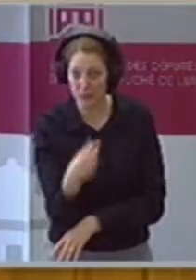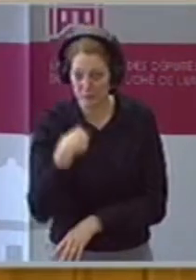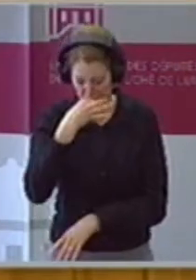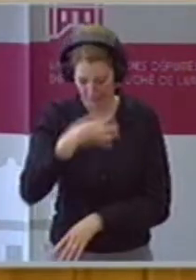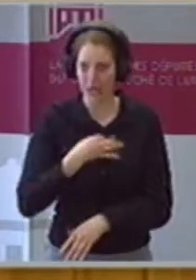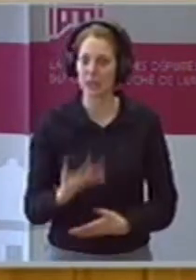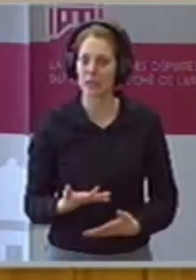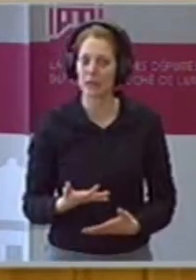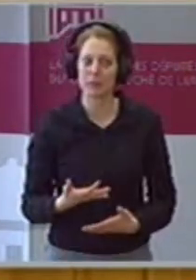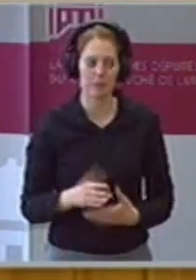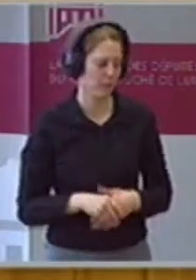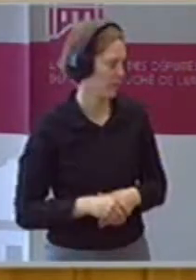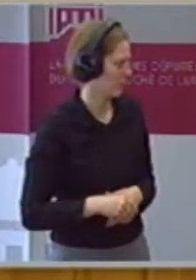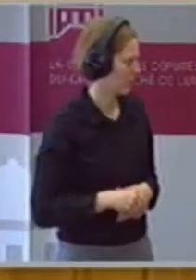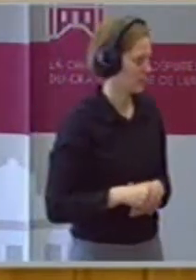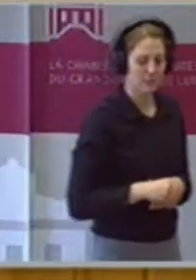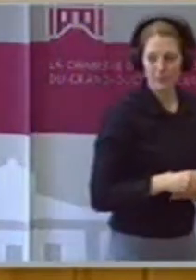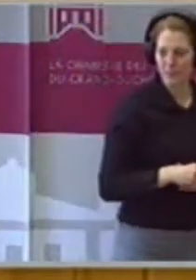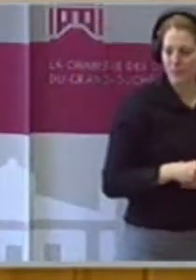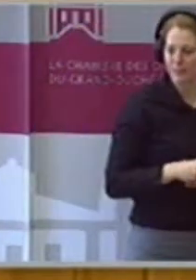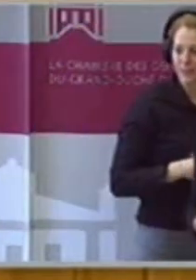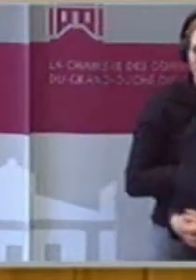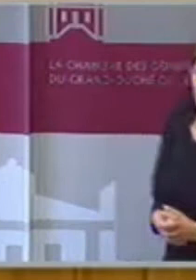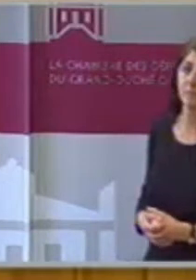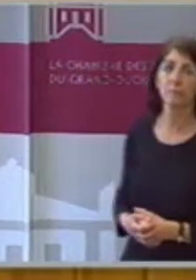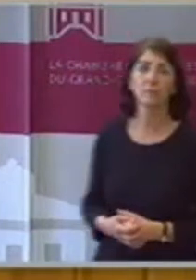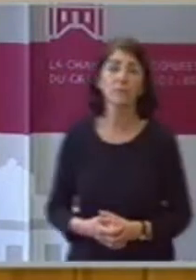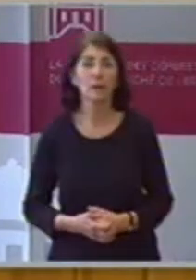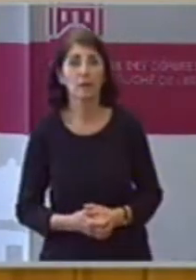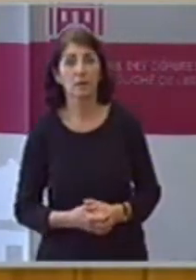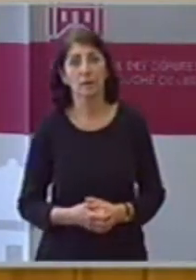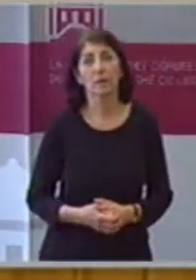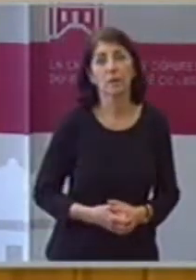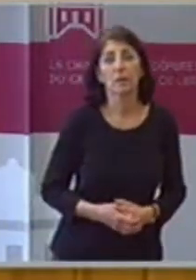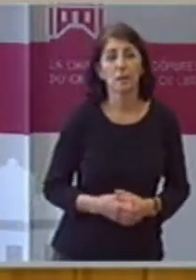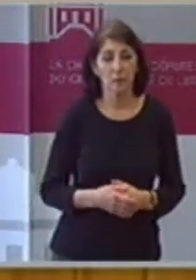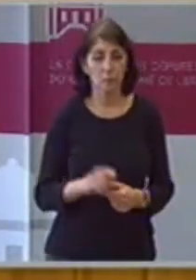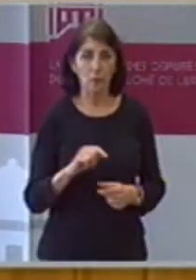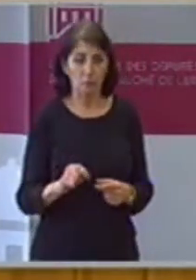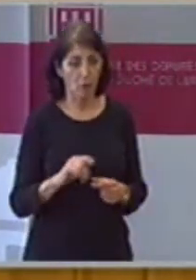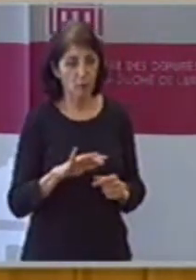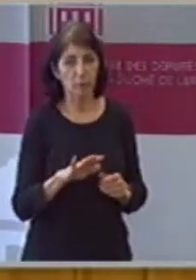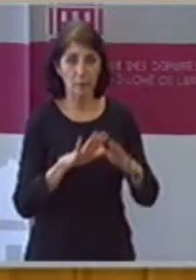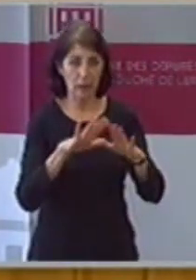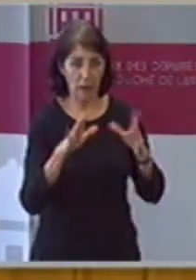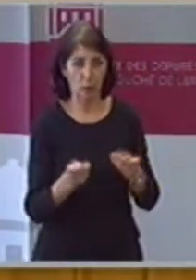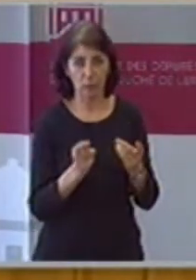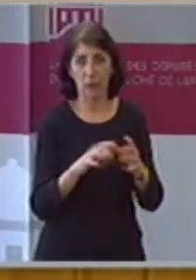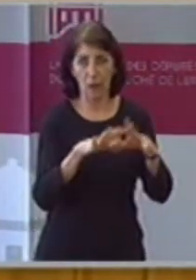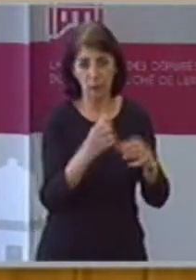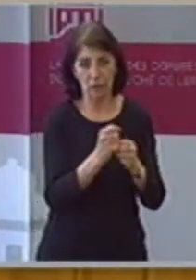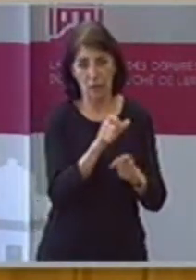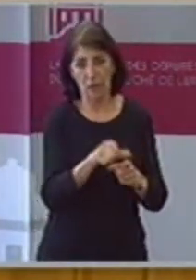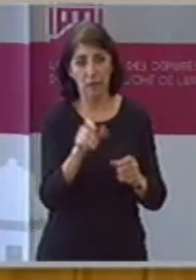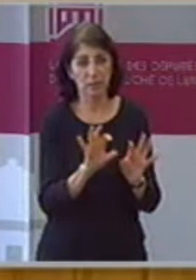Körnerbetreuung, Pflegehilfe, Haushaltshilfe, der geht von 3.600 auf 5.000 Feierungen. Herr Kollege, allein, den Herr Giberien